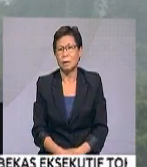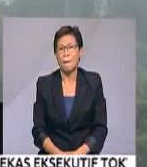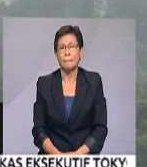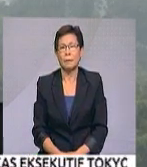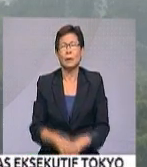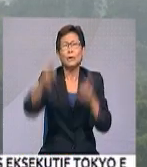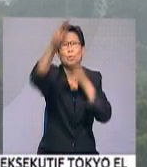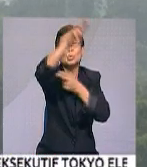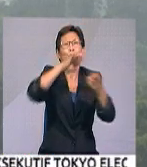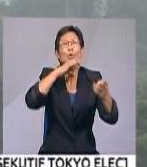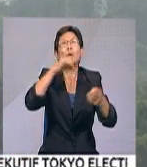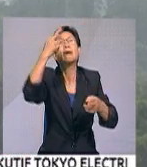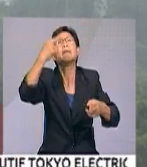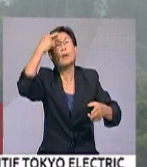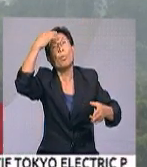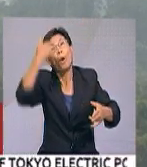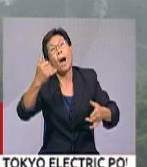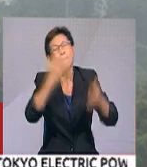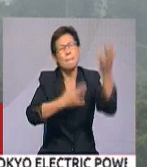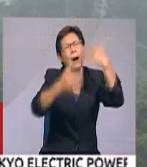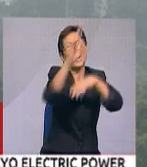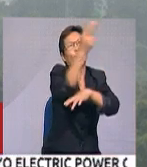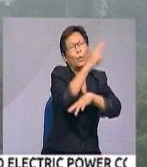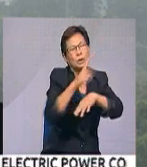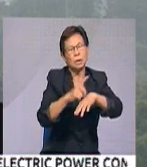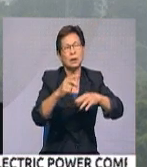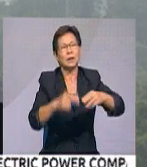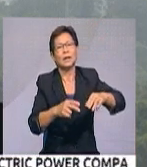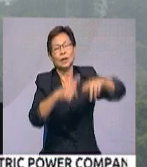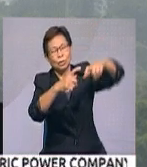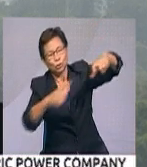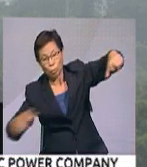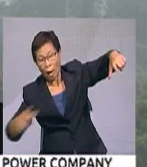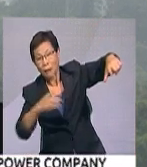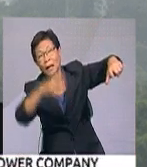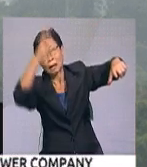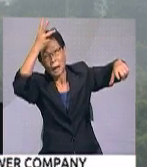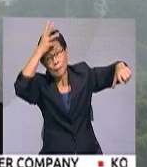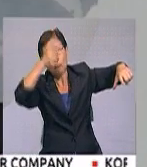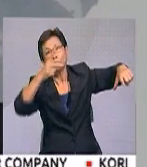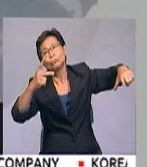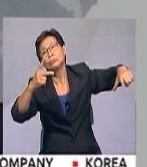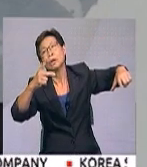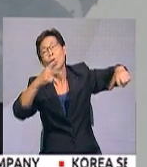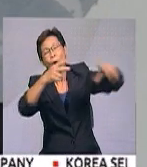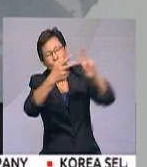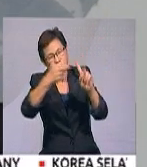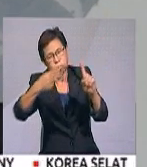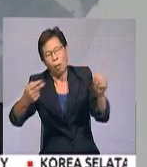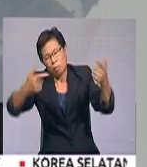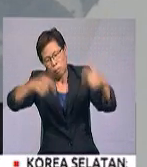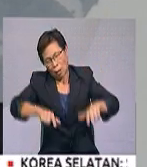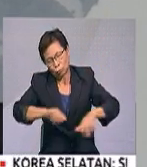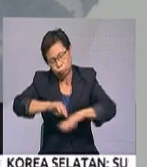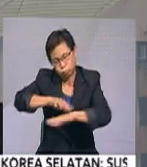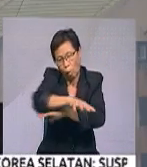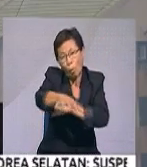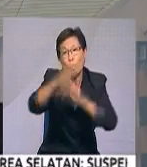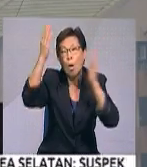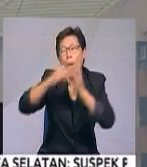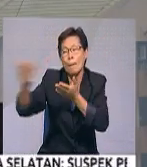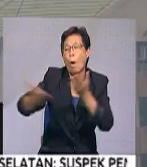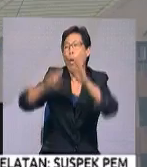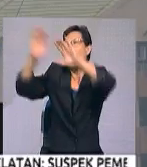Jerebu yang berpunca daripada kebakaran hutan di Sumatera dan Kalimantan, Indonesia telah melanda beberapa kawasan di Malaysia yang